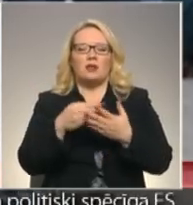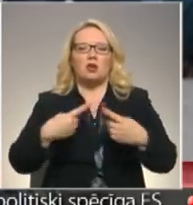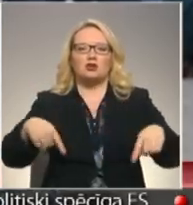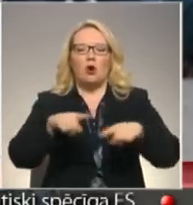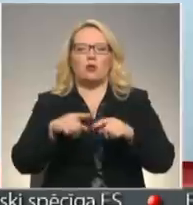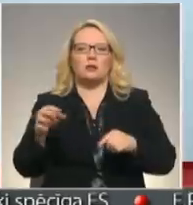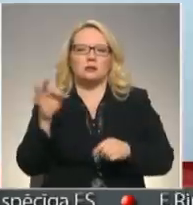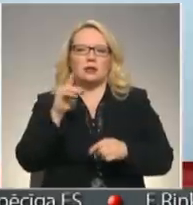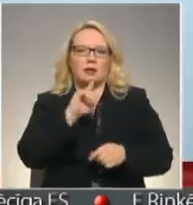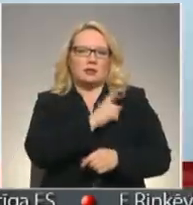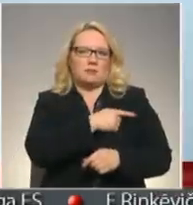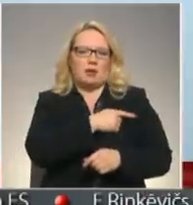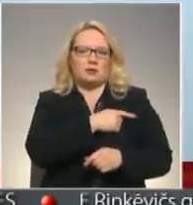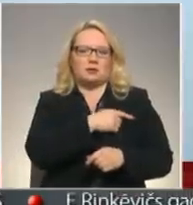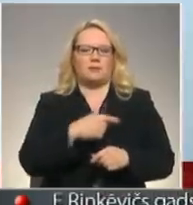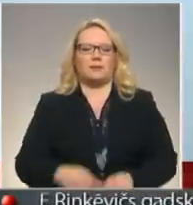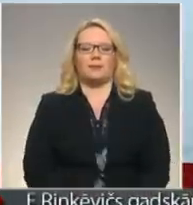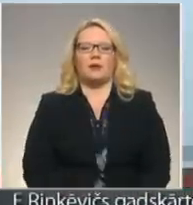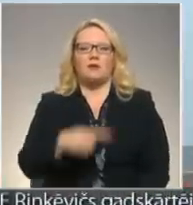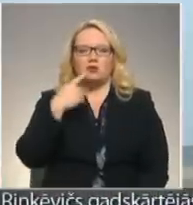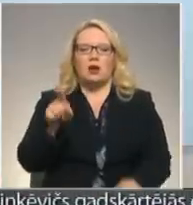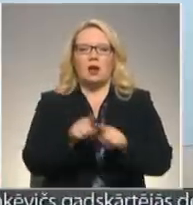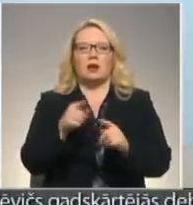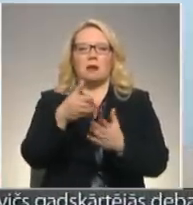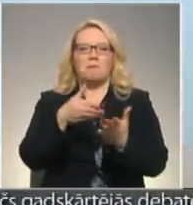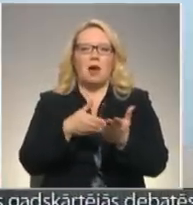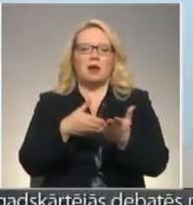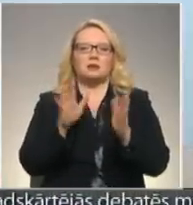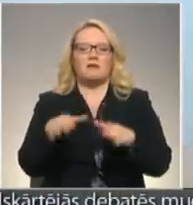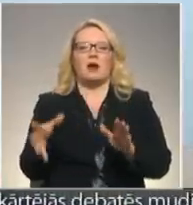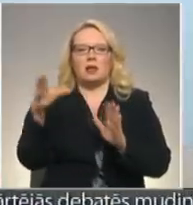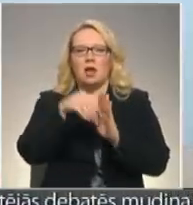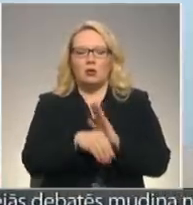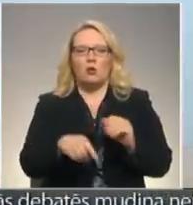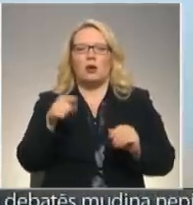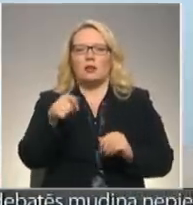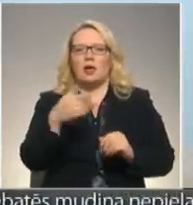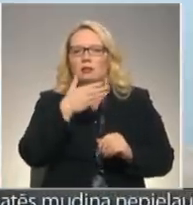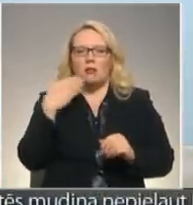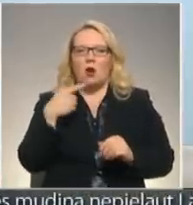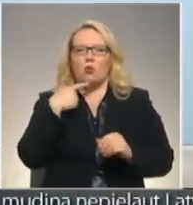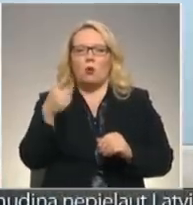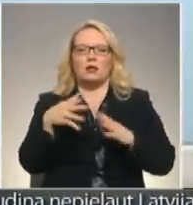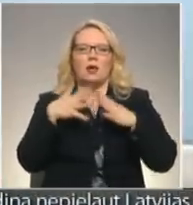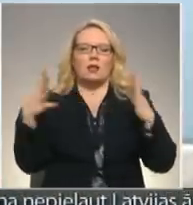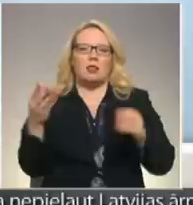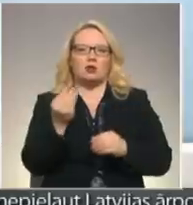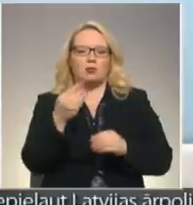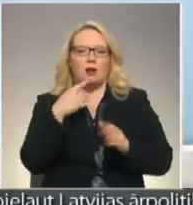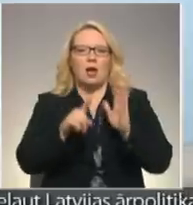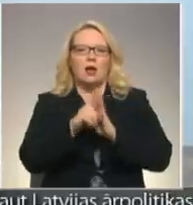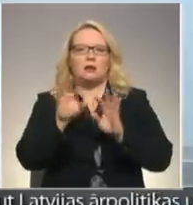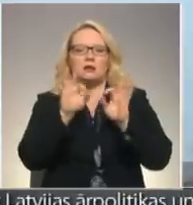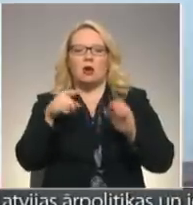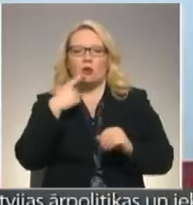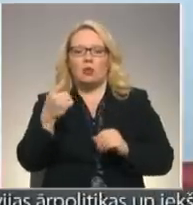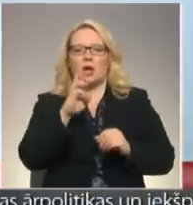priekšrocības. Es dzirdēju, ka maize to arī var īkļaut. Ir tas, ka nav noteikta lalo summa, kā runāja, ka